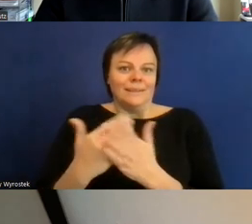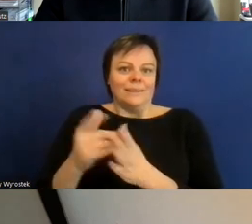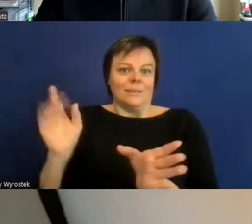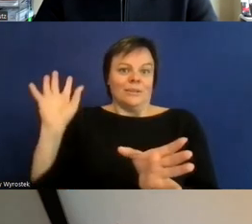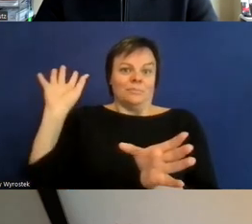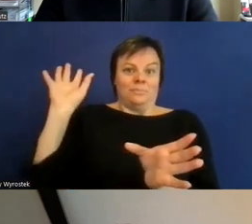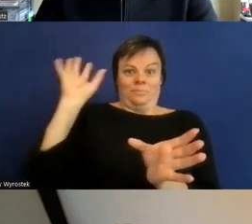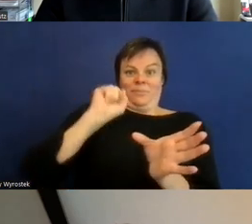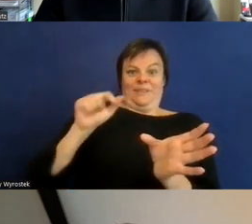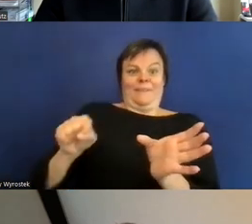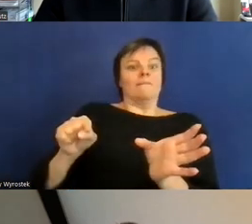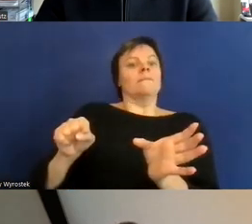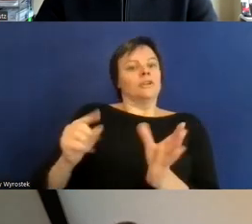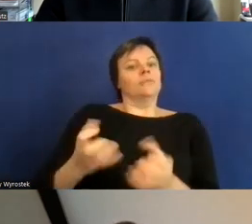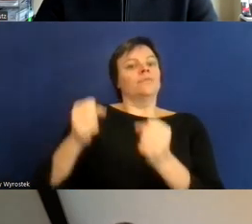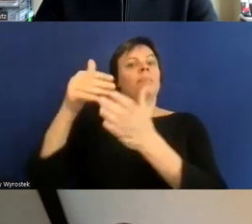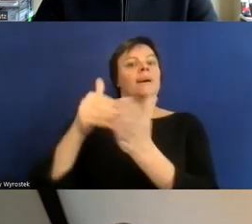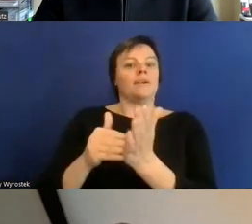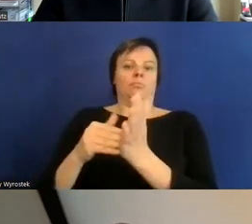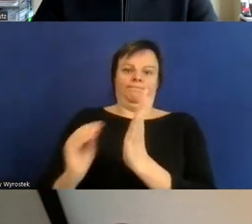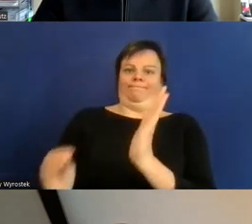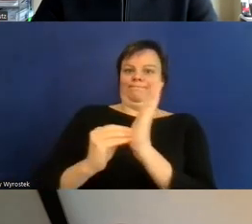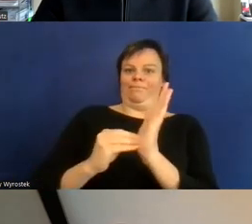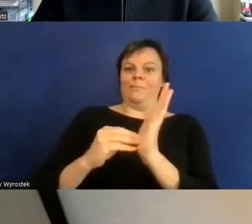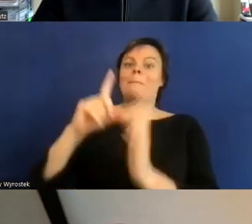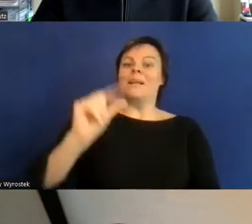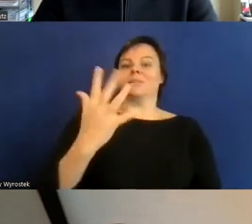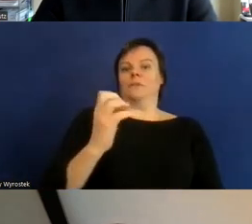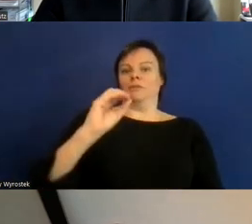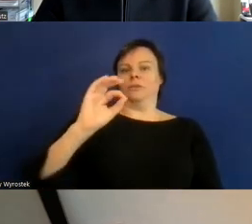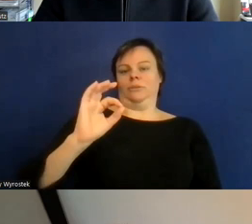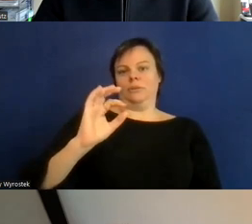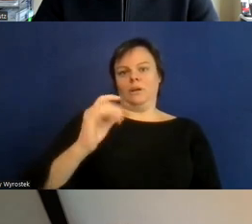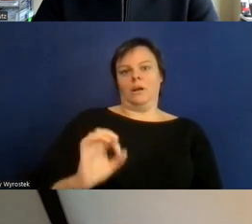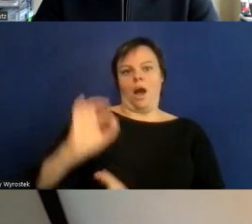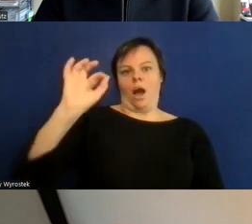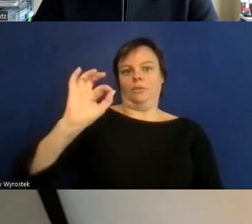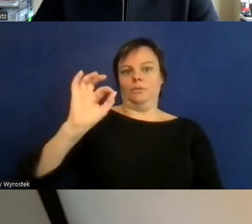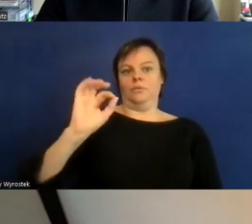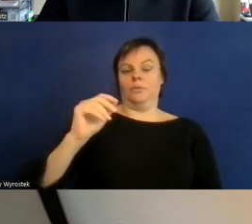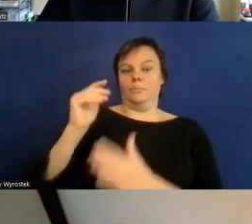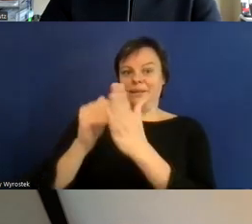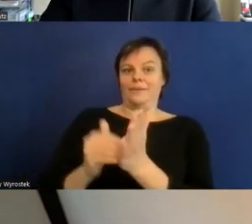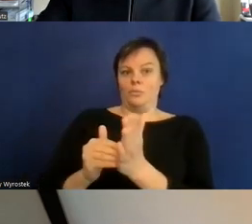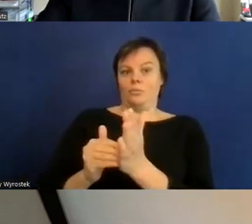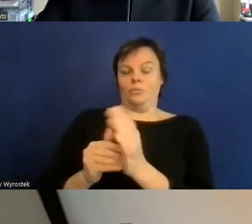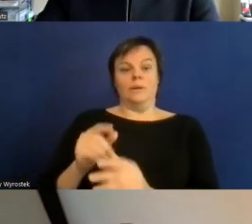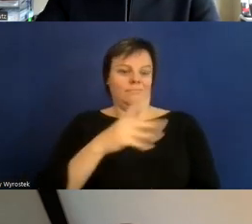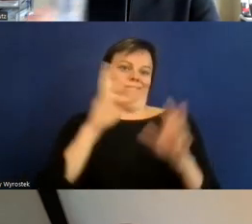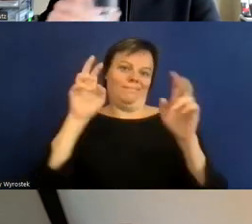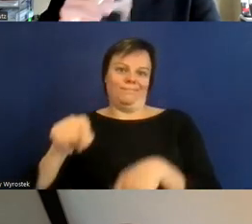medizinischer Begriff medizinisches Modell wir kommen vom Sozialmodell eigentlich her das heißt